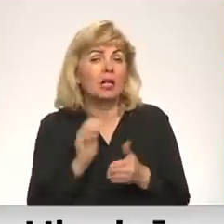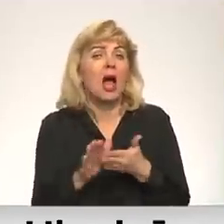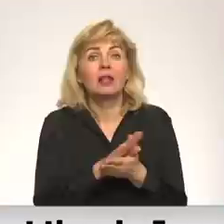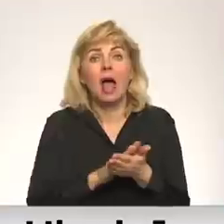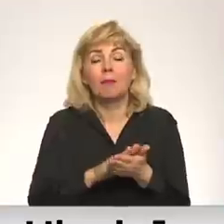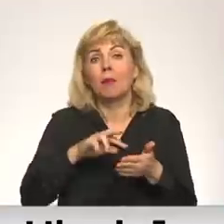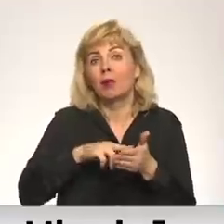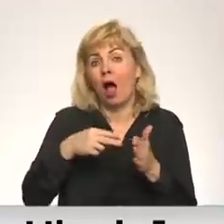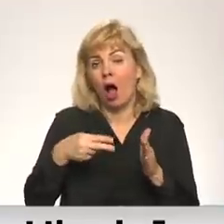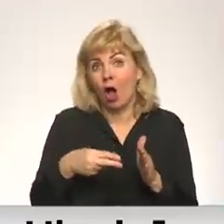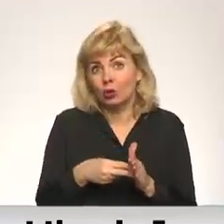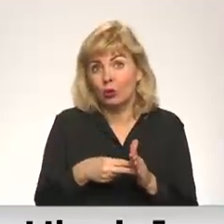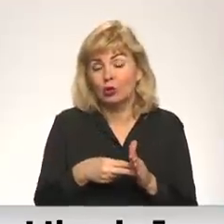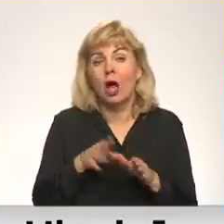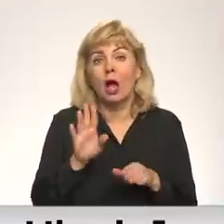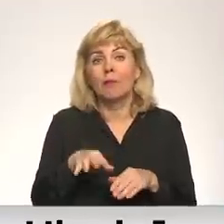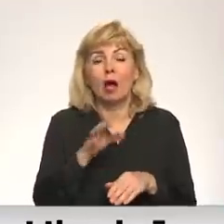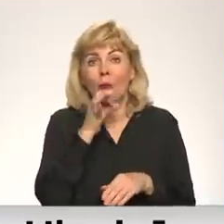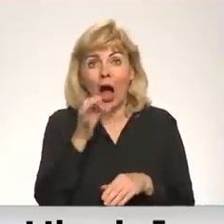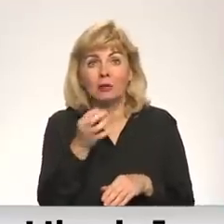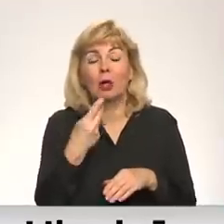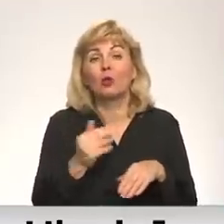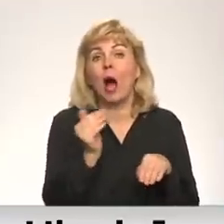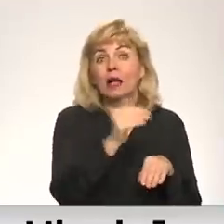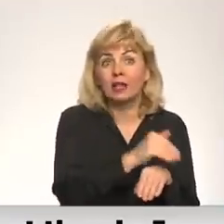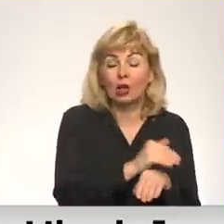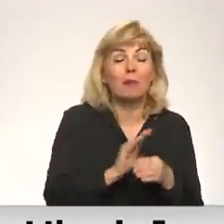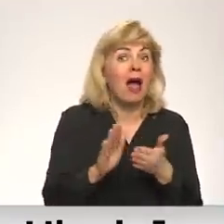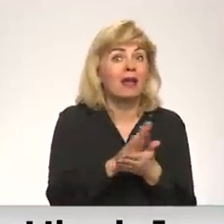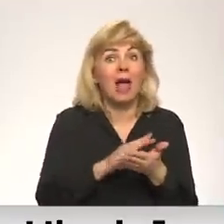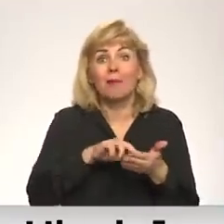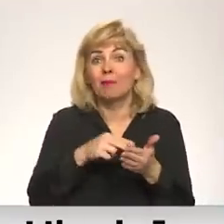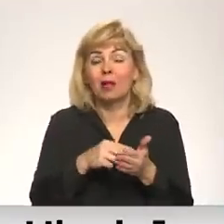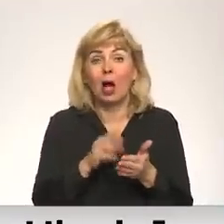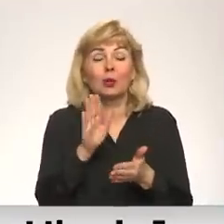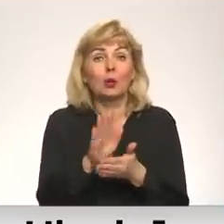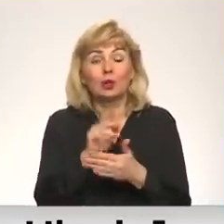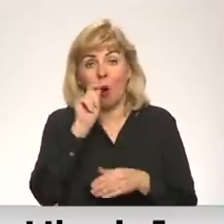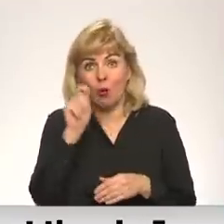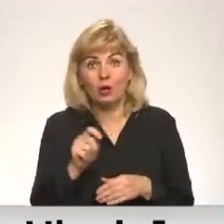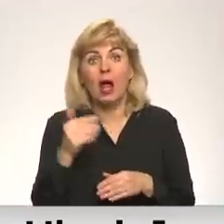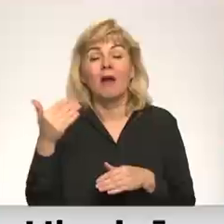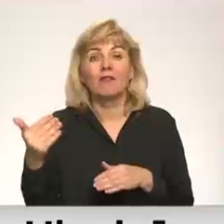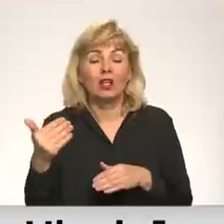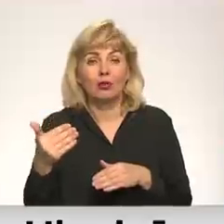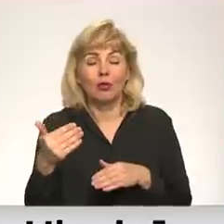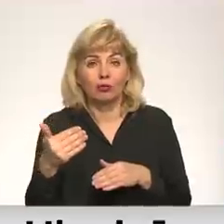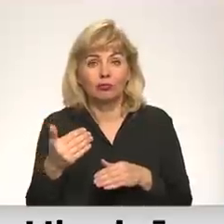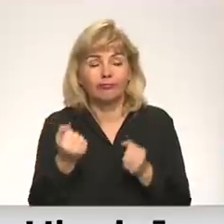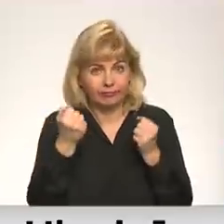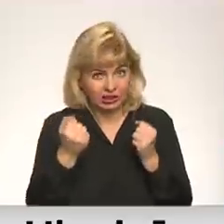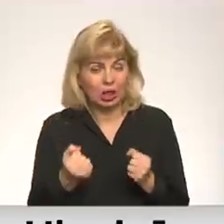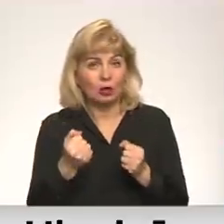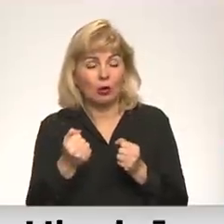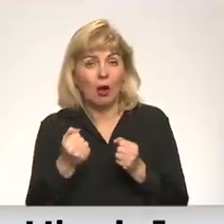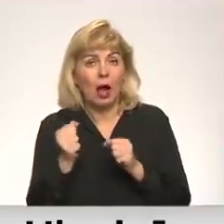plānojusi uz tādu reakciju no rietumiem un nebija arī plānojusi uz Ukraiņu tik asu pretestību. Faktiski,